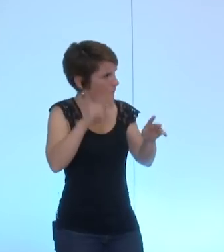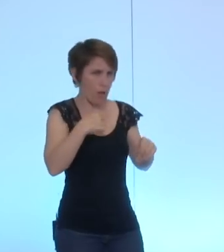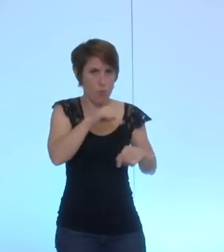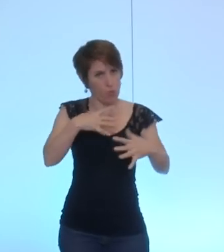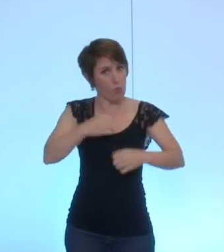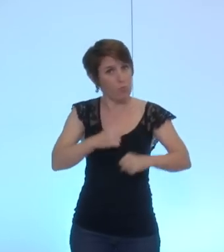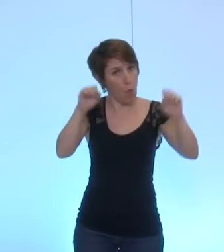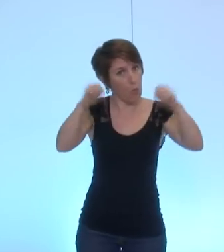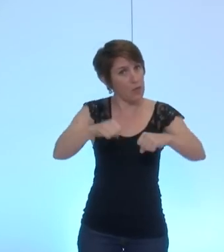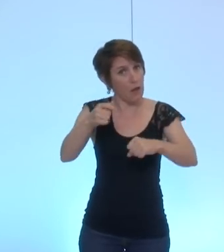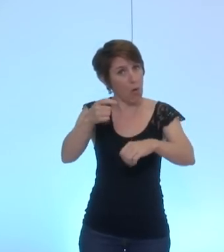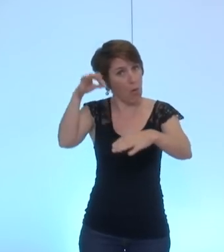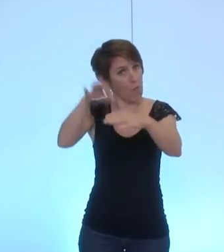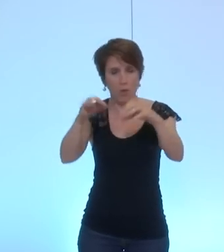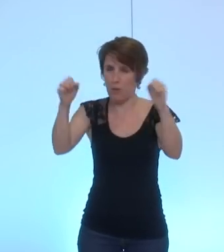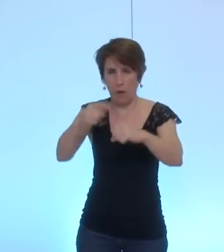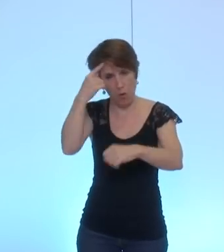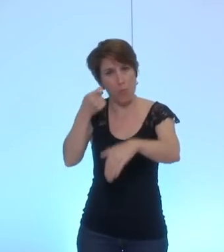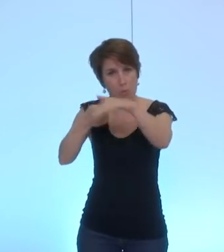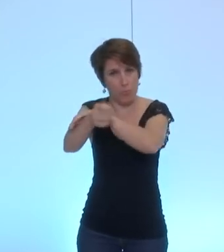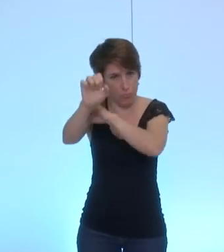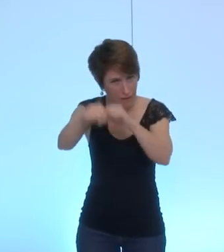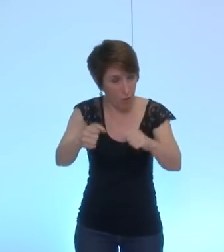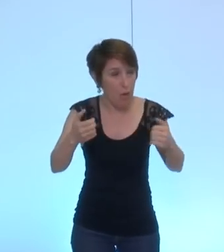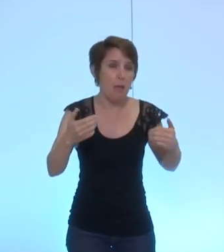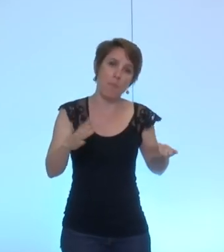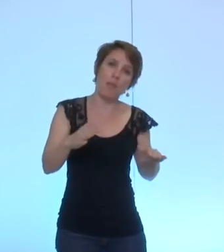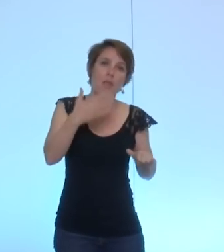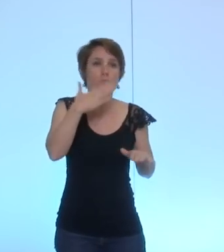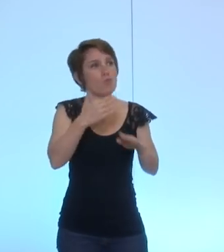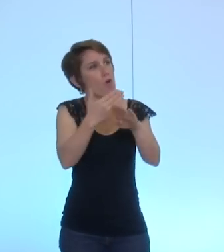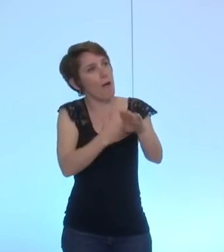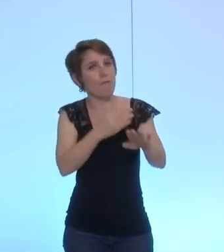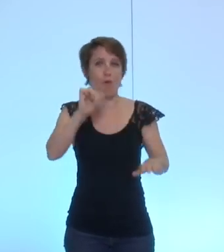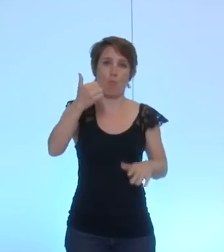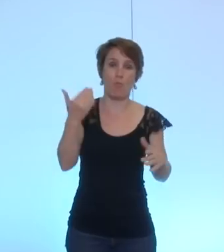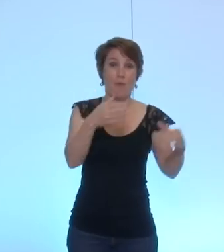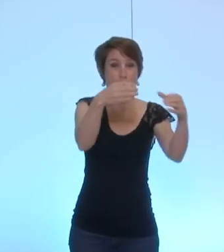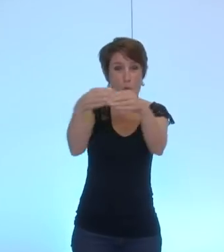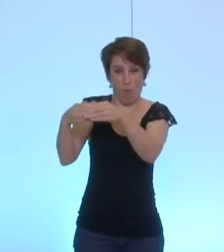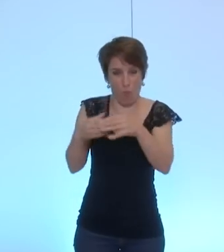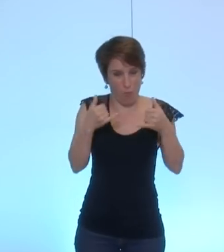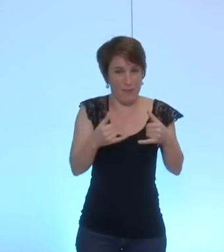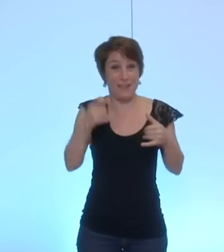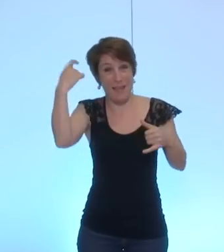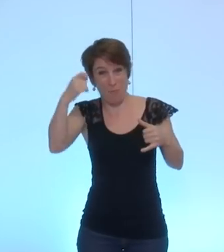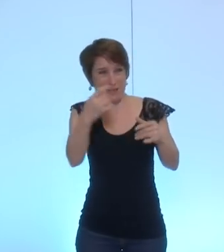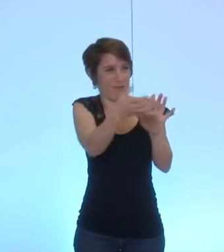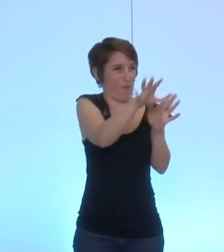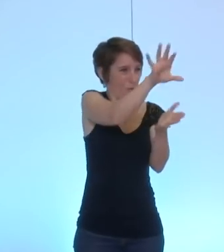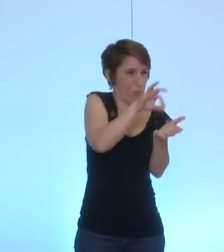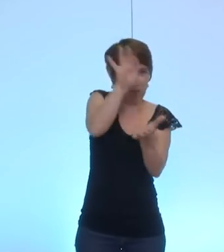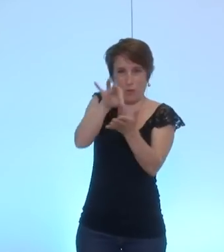nous puissions dans le cadre d'une réunion de la conférence des présidents travailler avec vous à l'élaboration de ce texte ou de cette décision